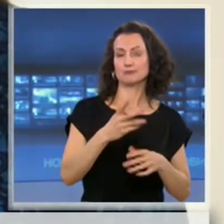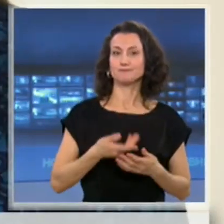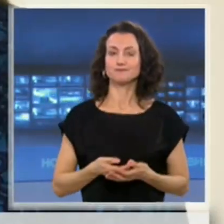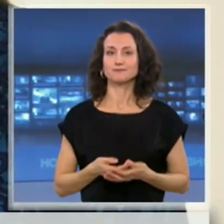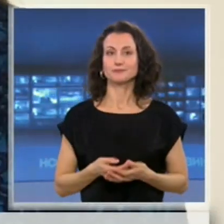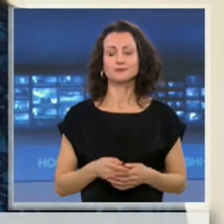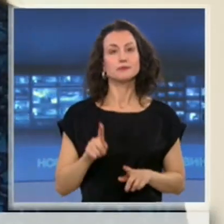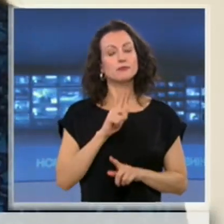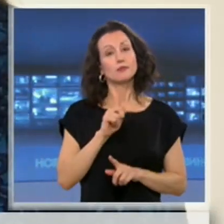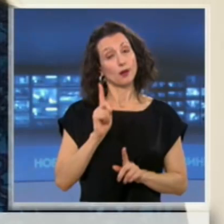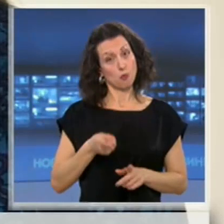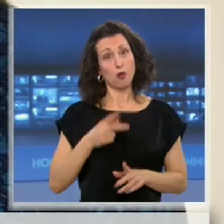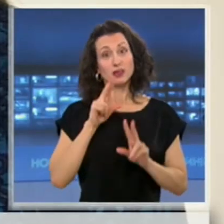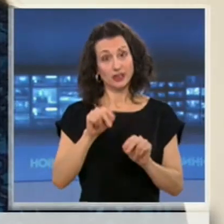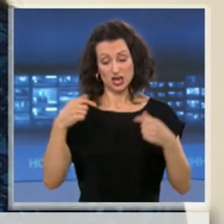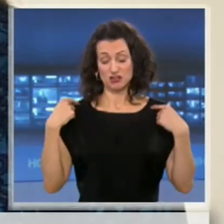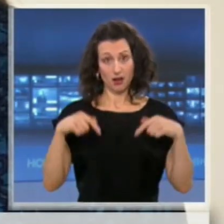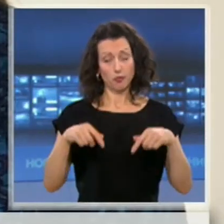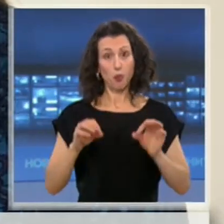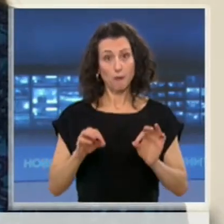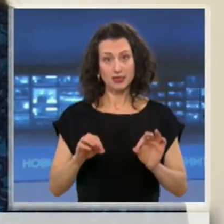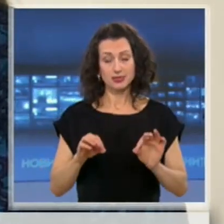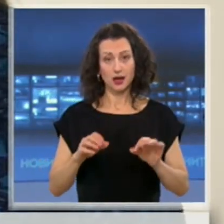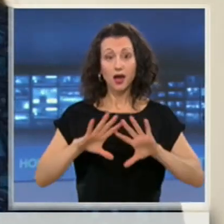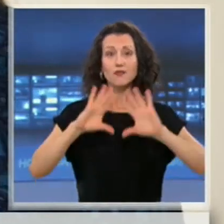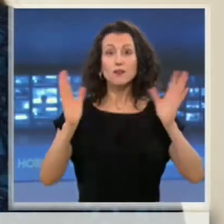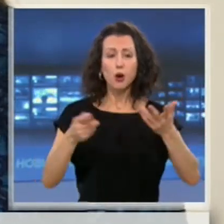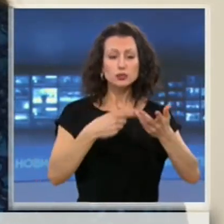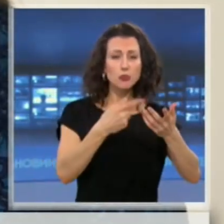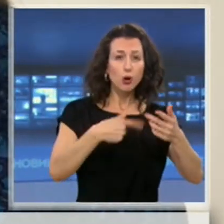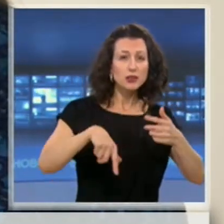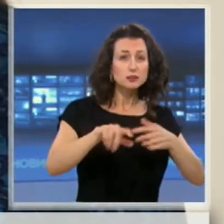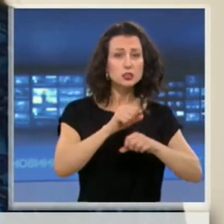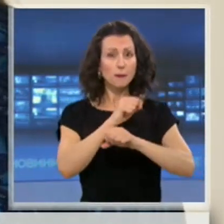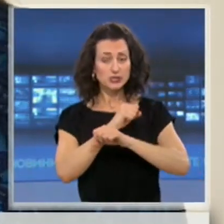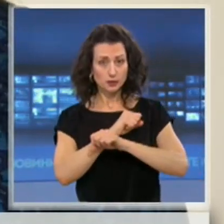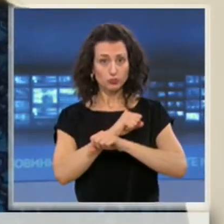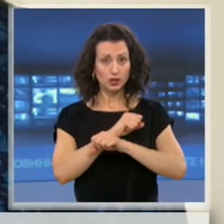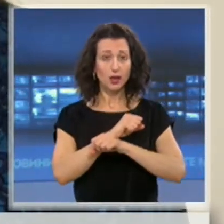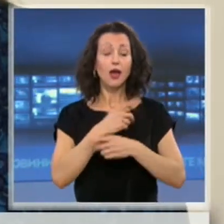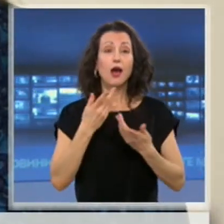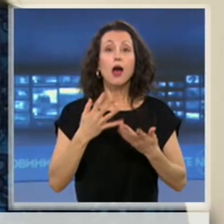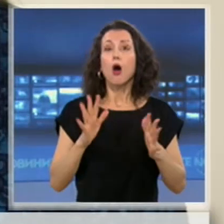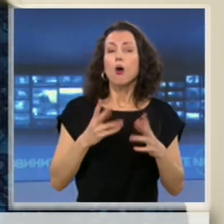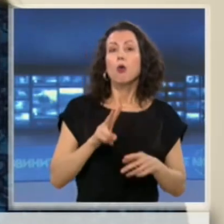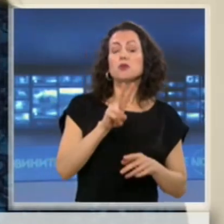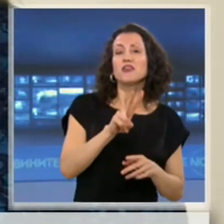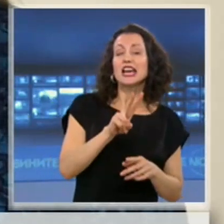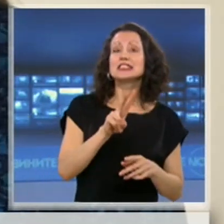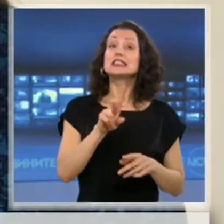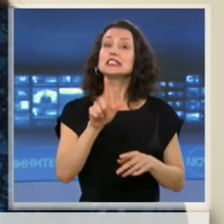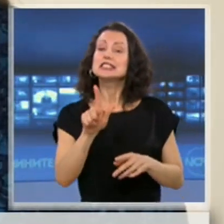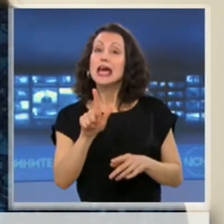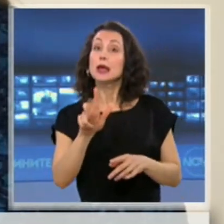Не мога да ви кажа, че в момента в общия брой на безработните, които ви цитирах, около 27-8